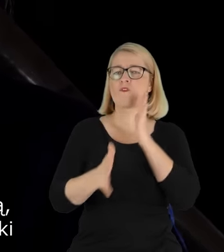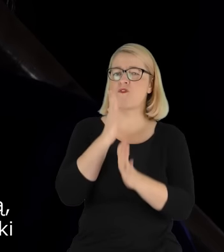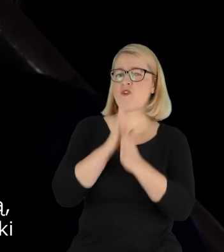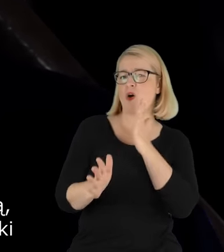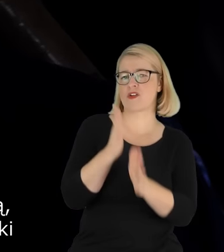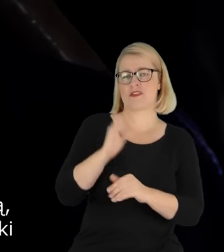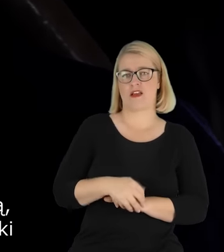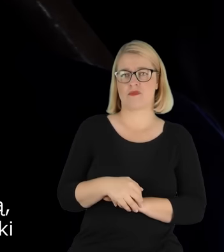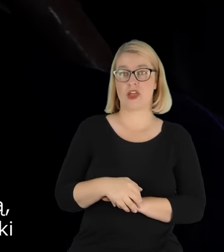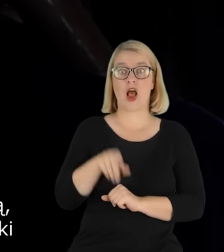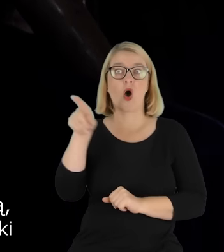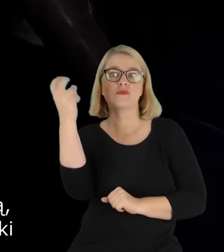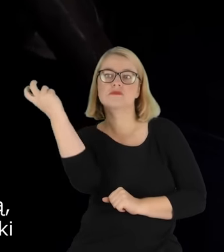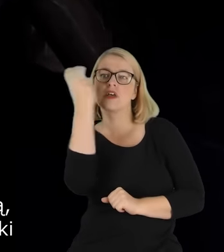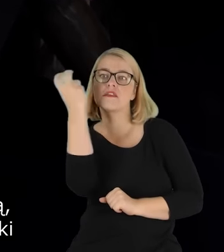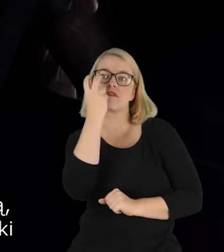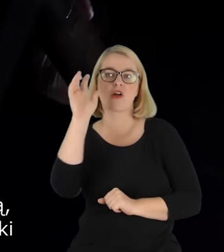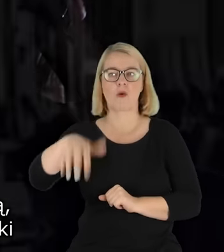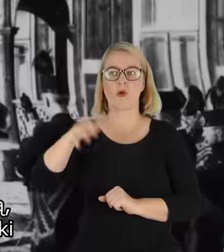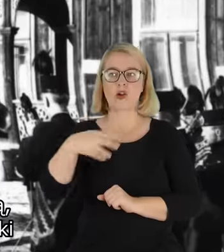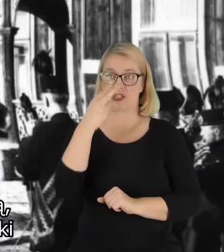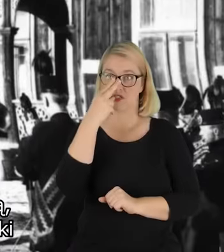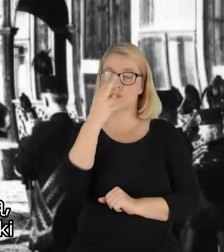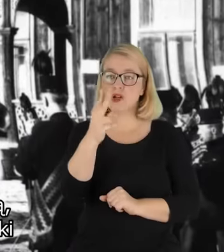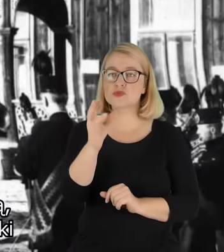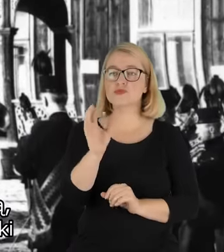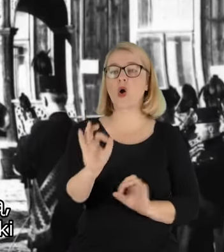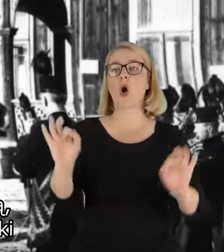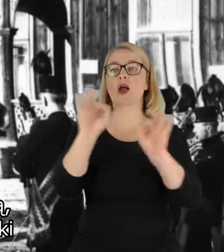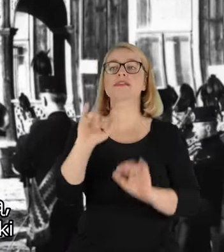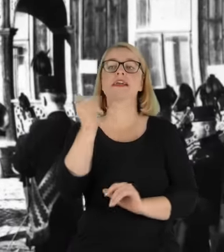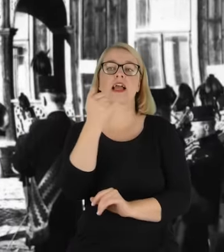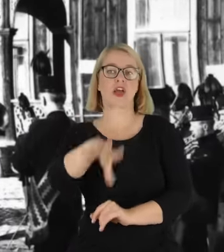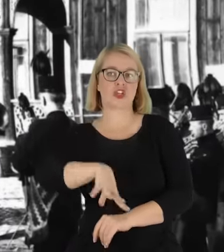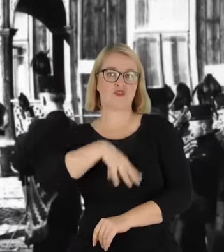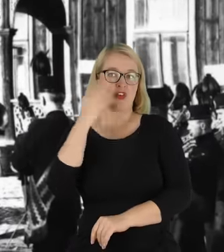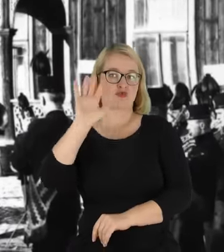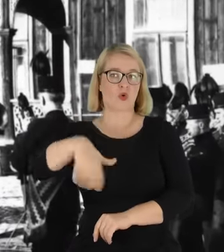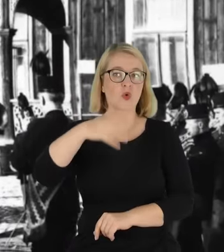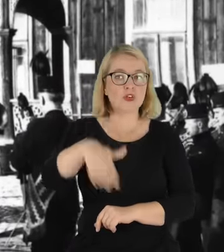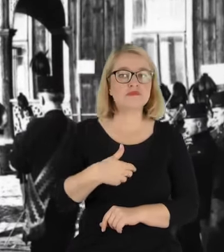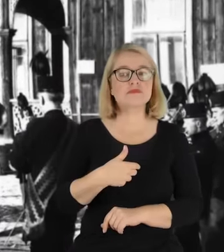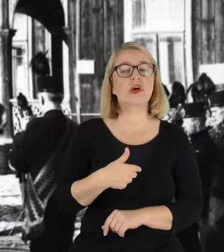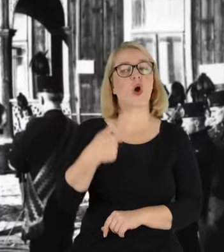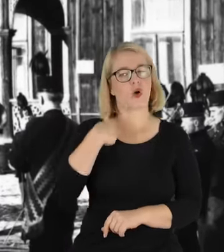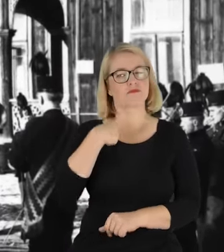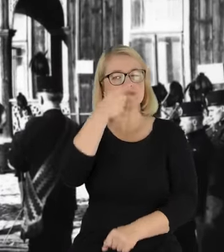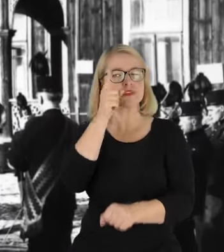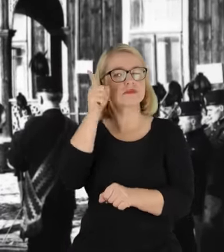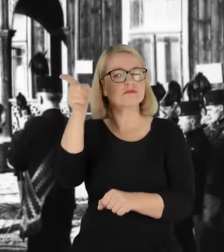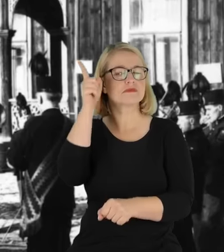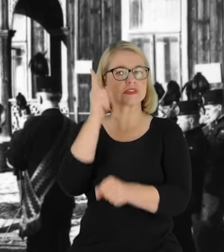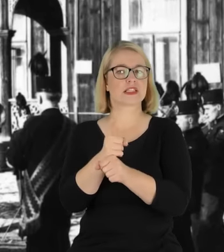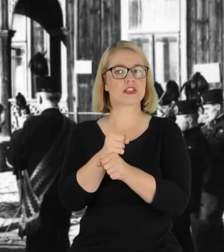zafascynowany kopalnią, którą zobaczył przy okazji Barbórki, postanowił to dzieło natury i dzieło